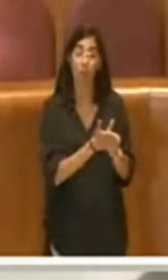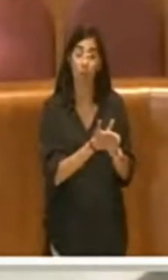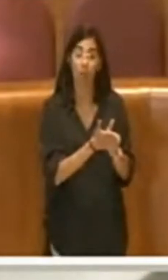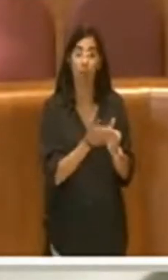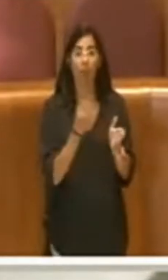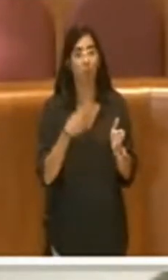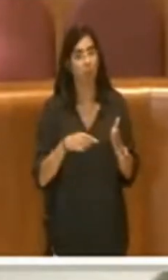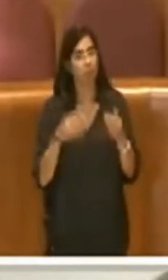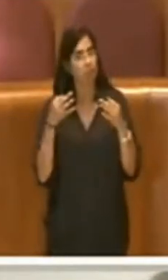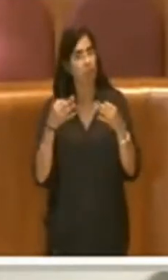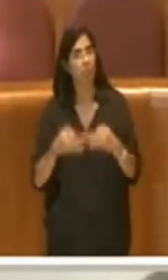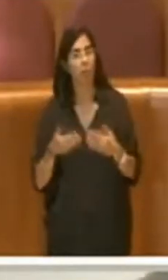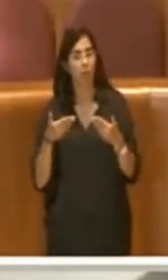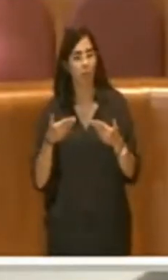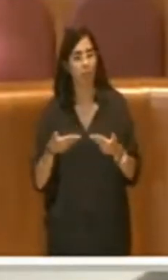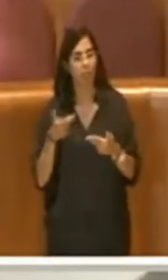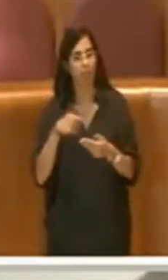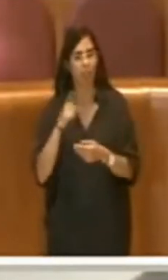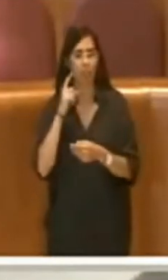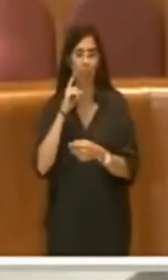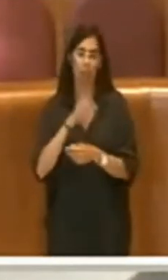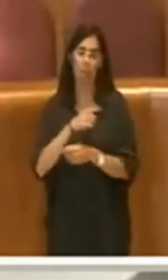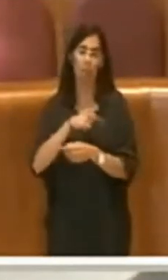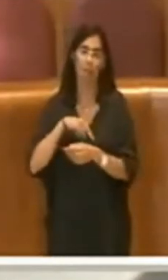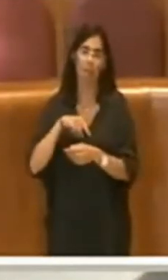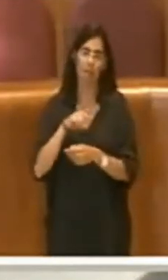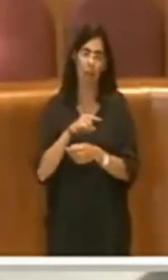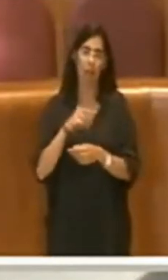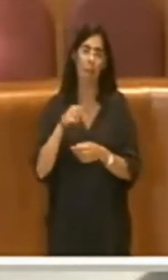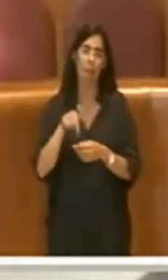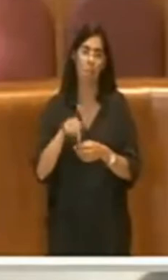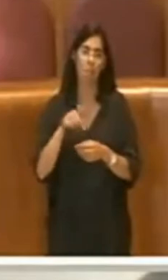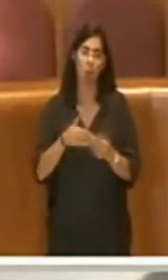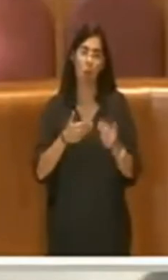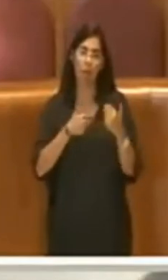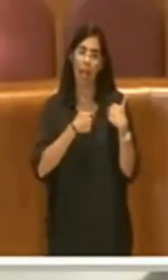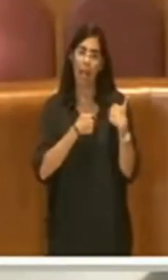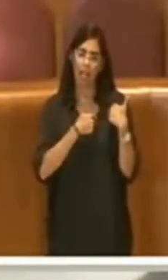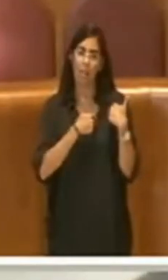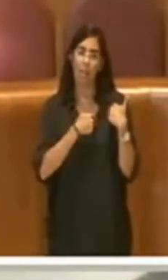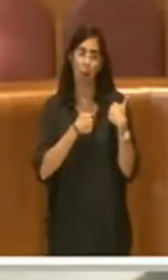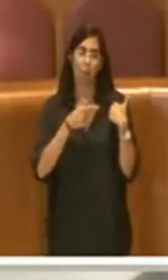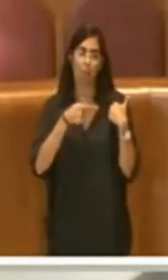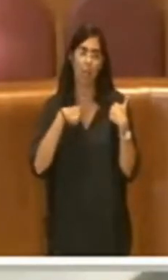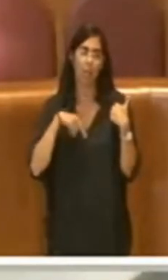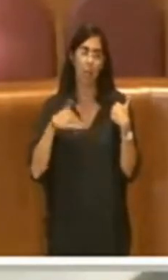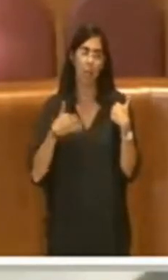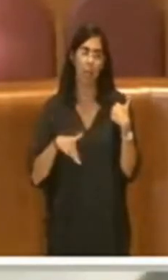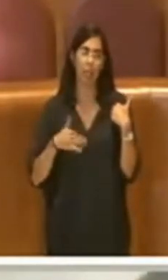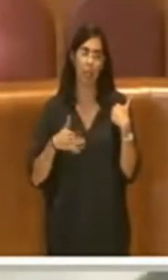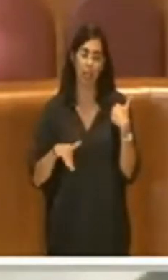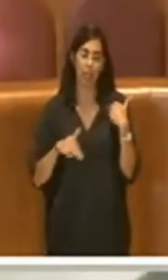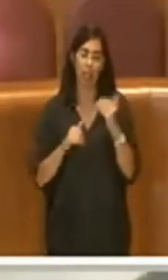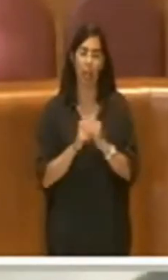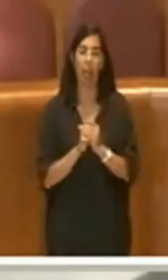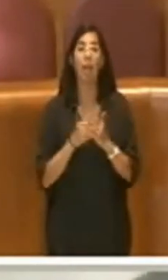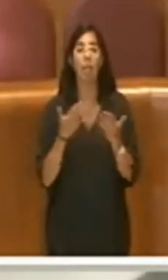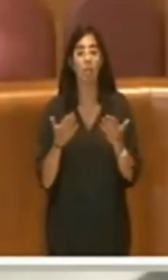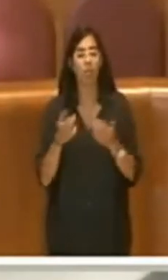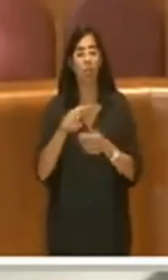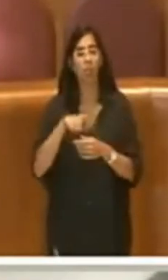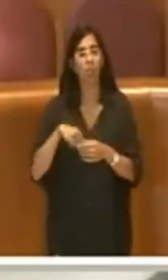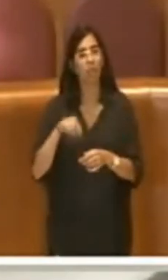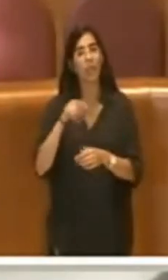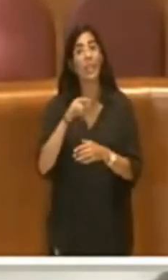sapevamo qual era la responsabilità dell'azione che noi stavamo compiendo, ebbene noi a settembre